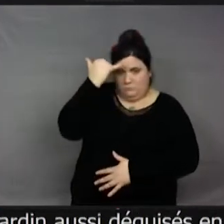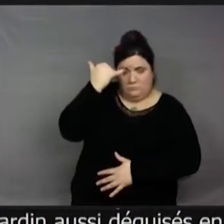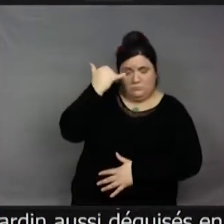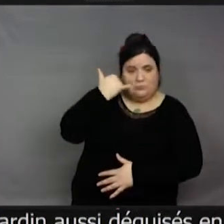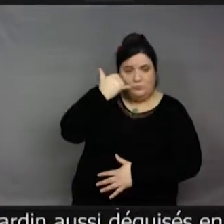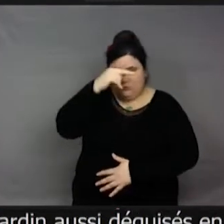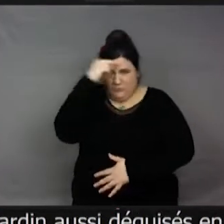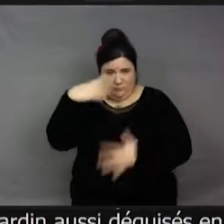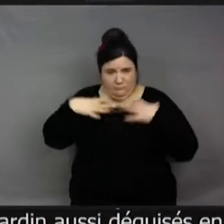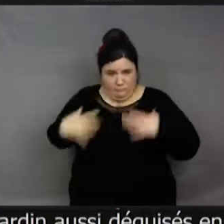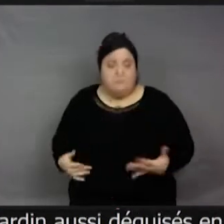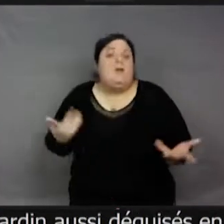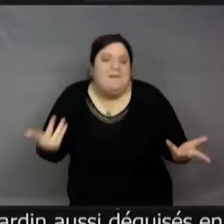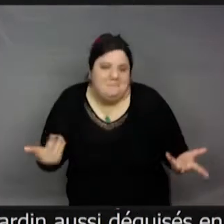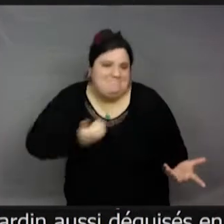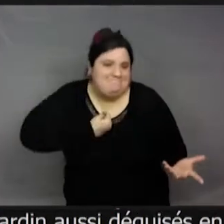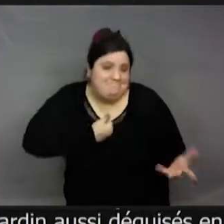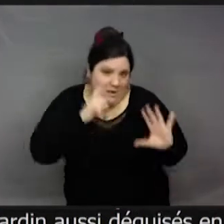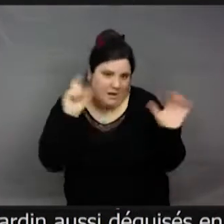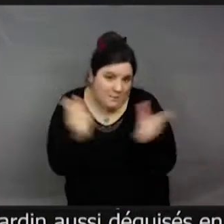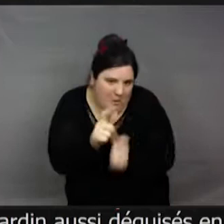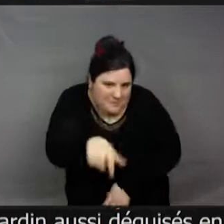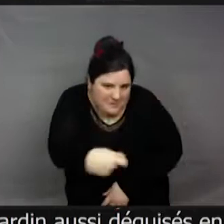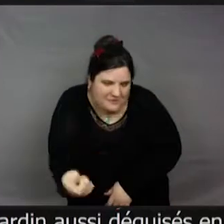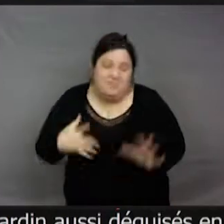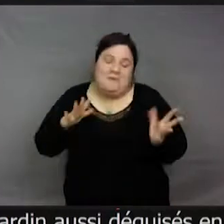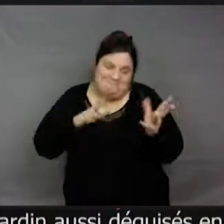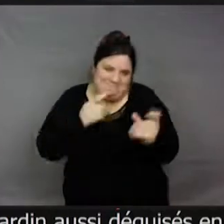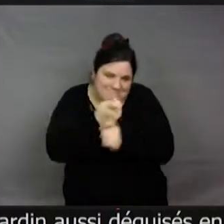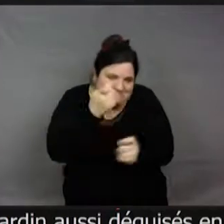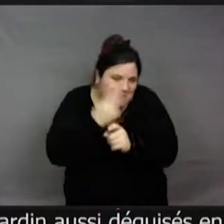photo. OK. Je fais un petit teasing pour voir. Non,